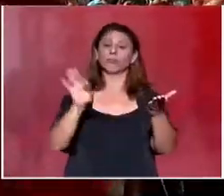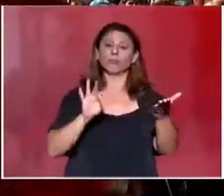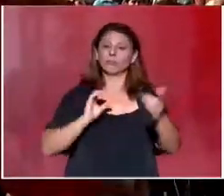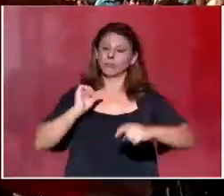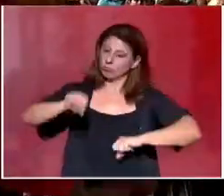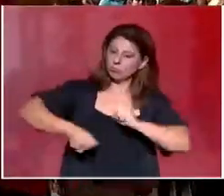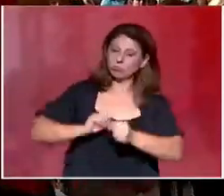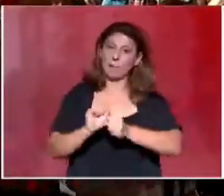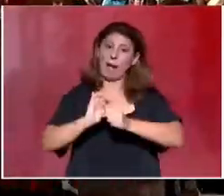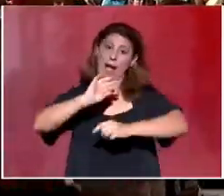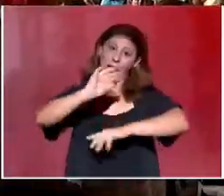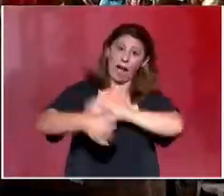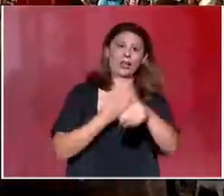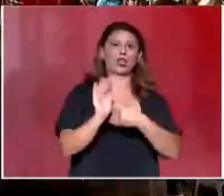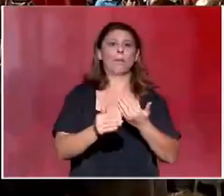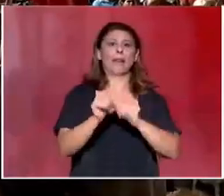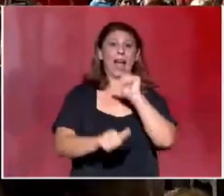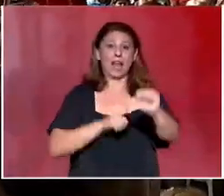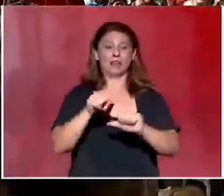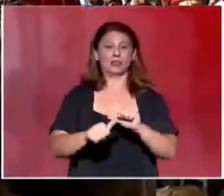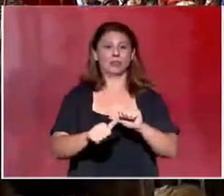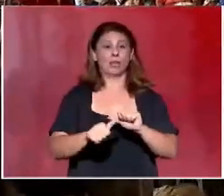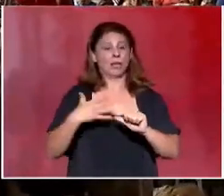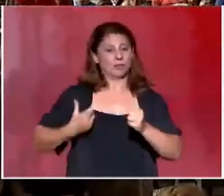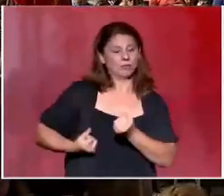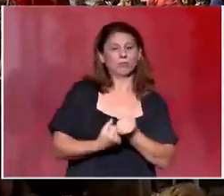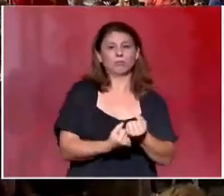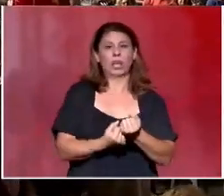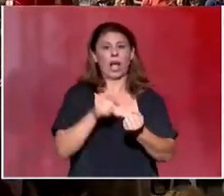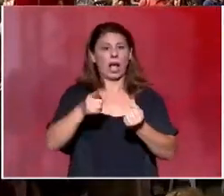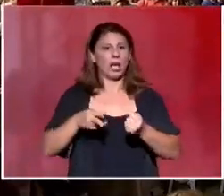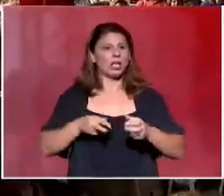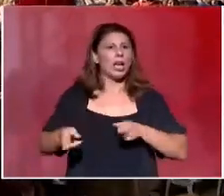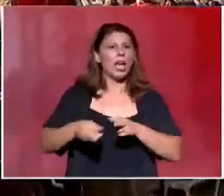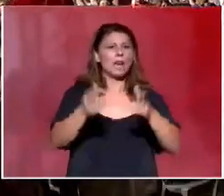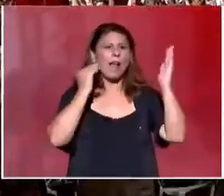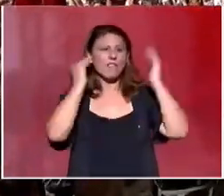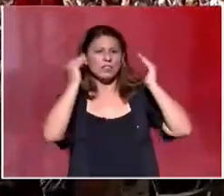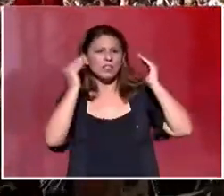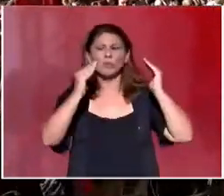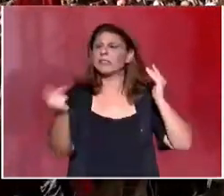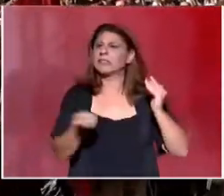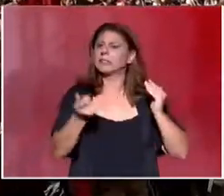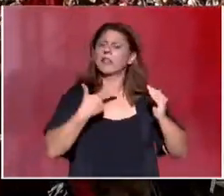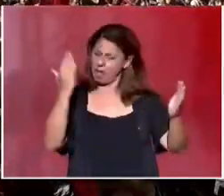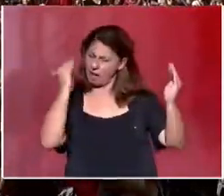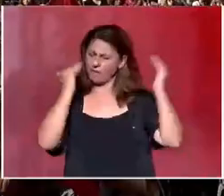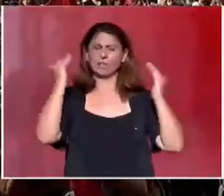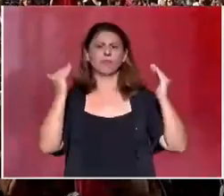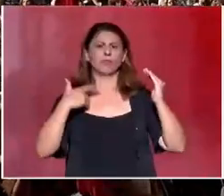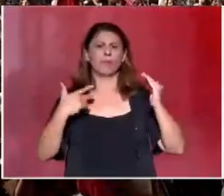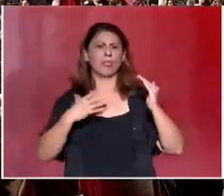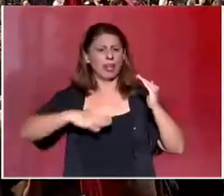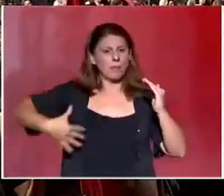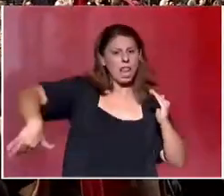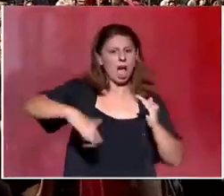ανατροπή του, να ενισχύουμε το ρεύμα αμφισβήτησης της κυρίαρχης πολιτικής, να οργανώνουμε τη λαϊκή αντεπίθεση